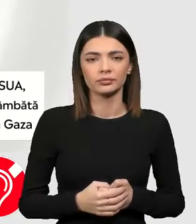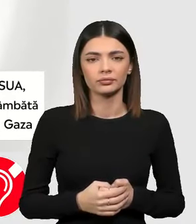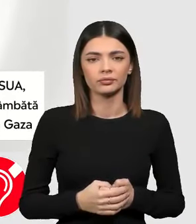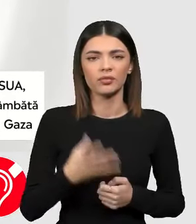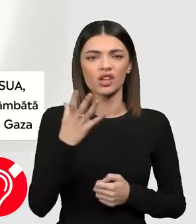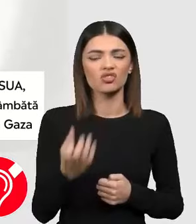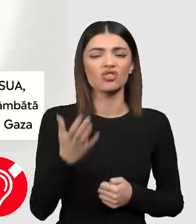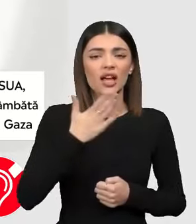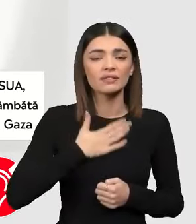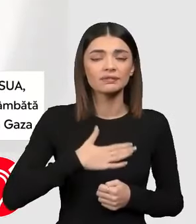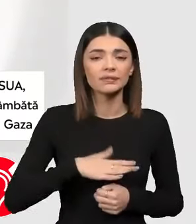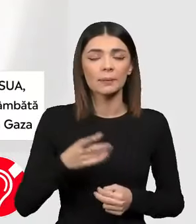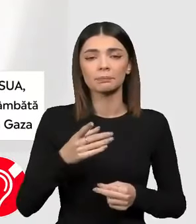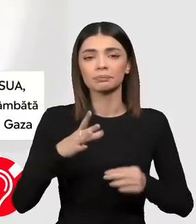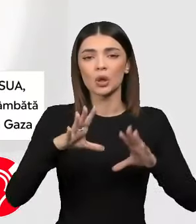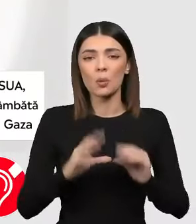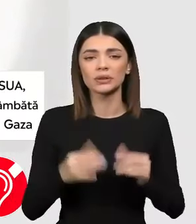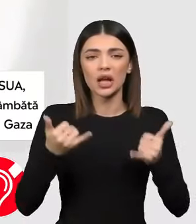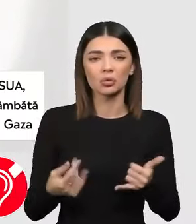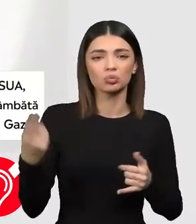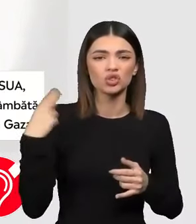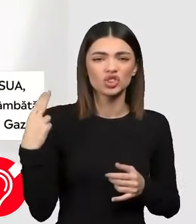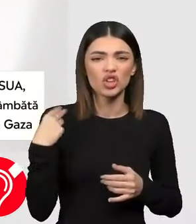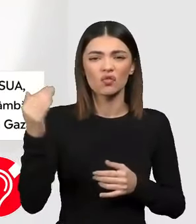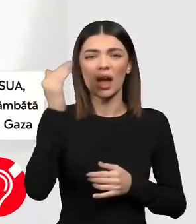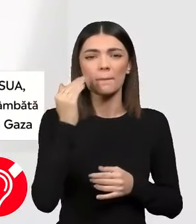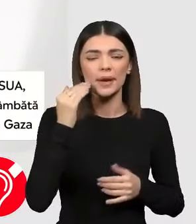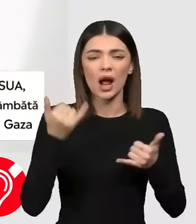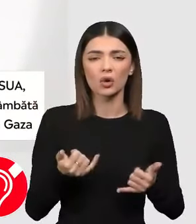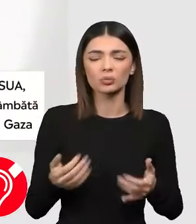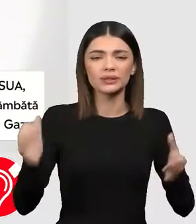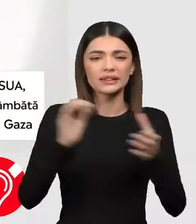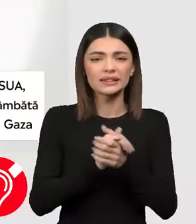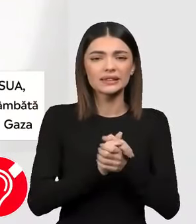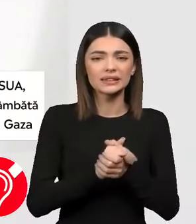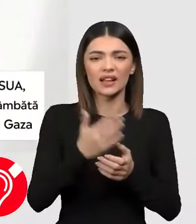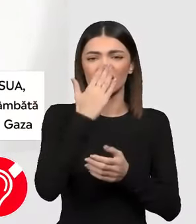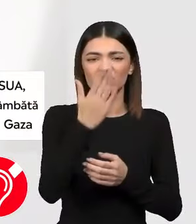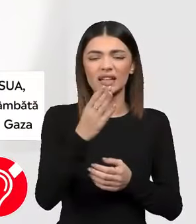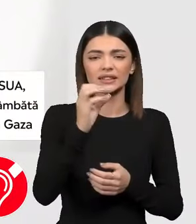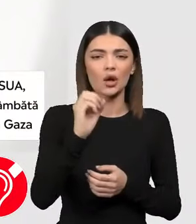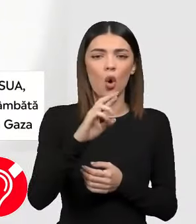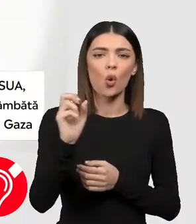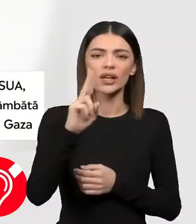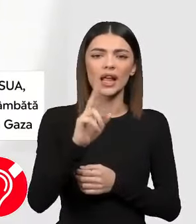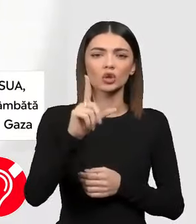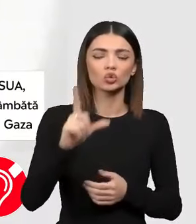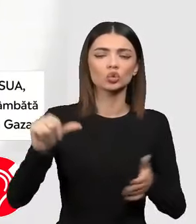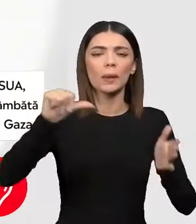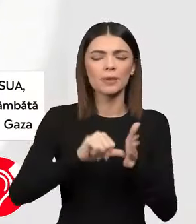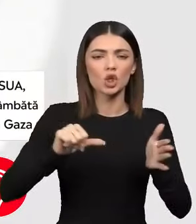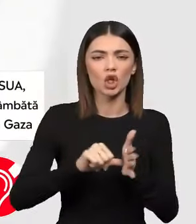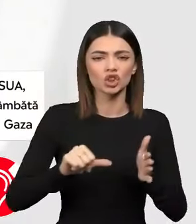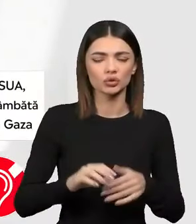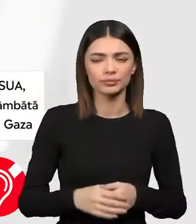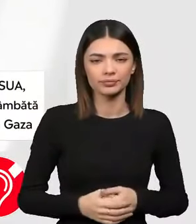dimineața, Mihaela! Vedem o întâlnire așa istorică. Ce speră Blinken să obțină de